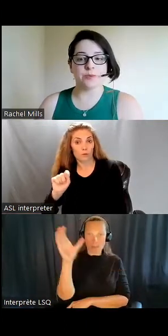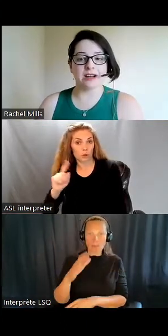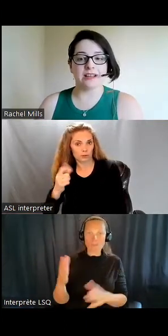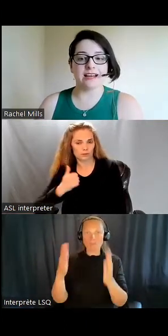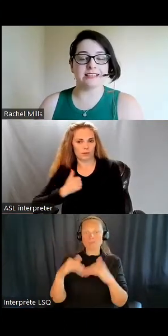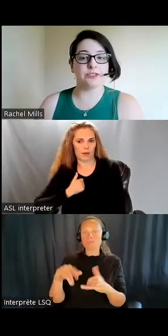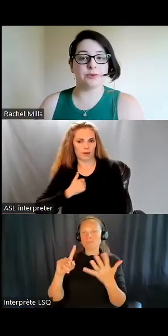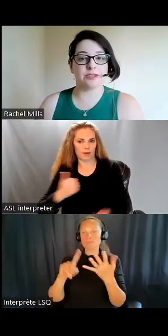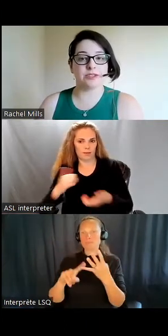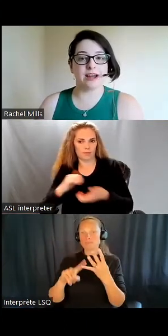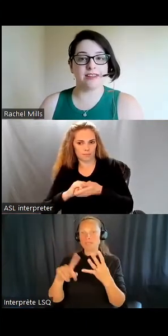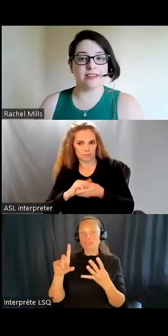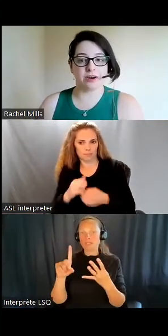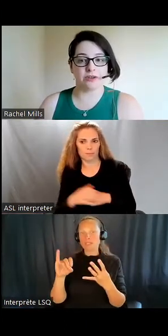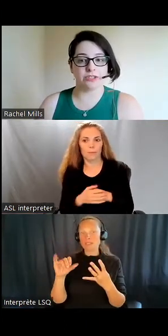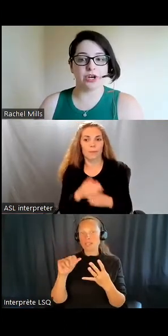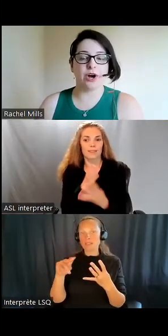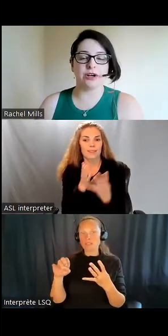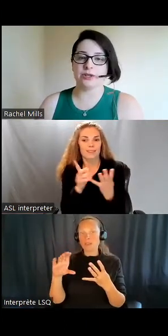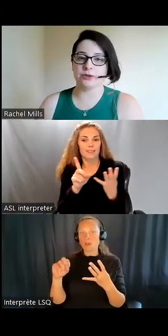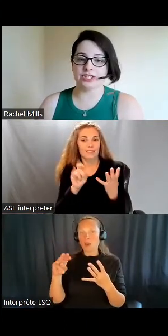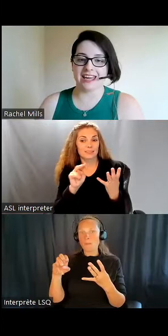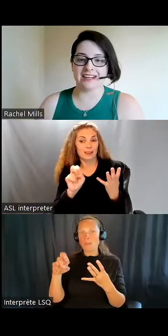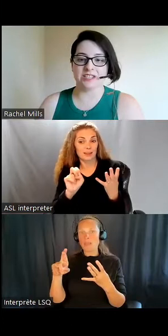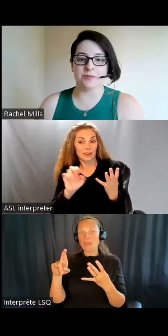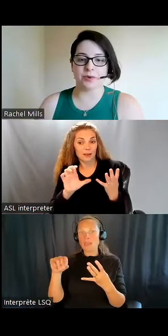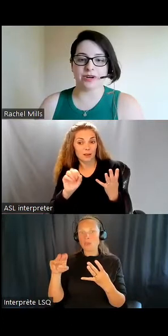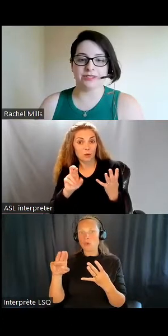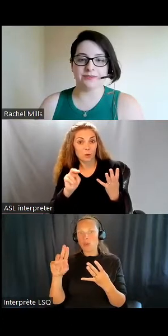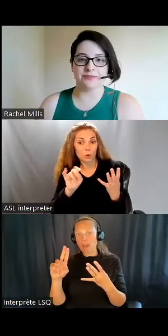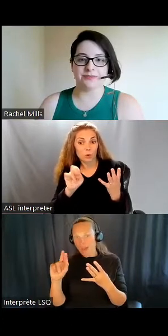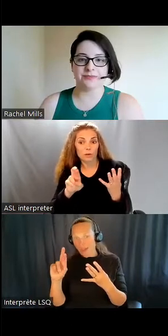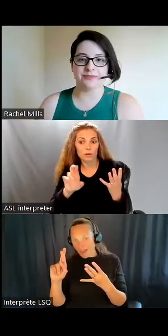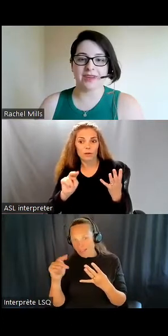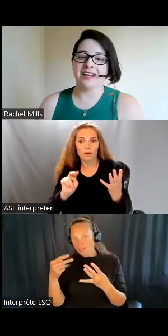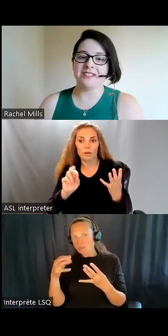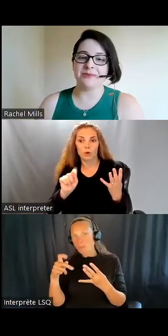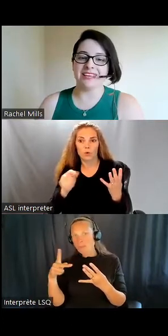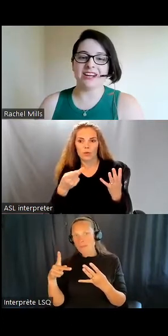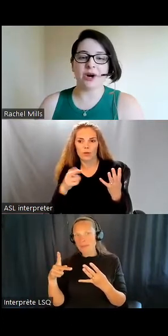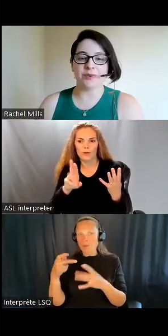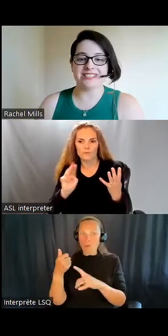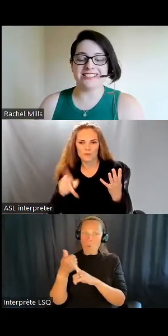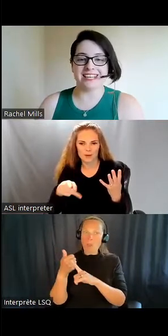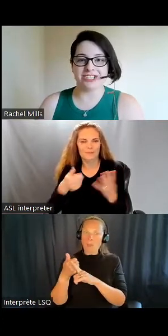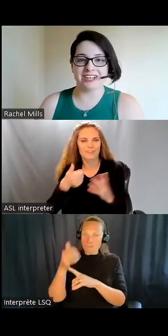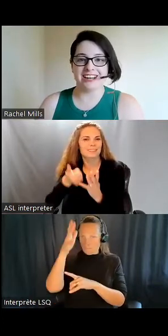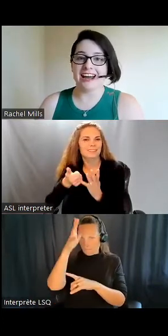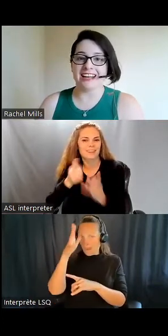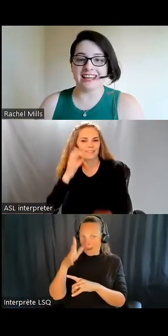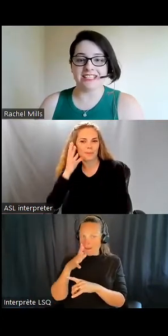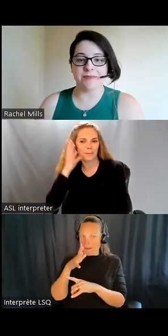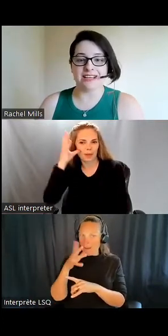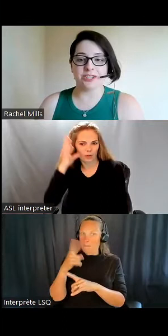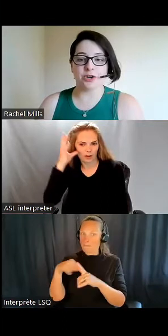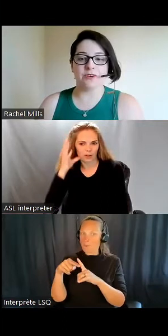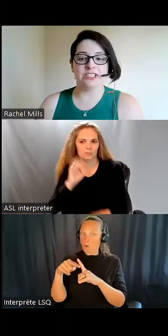est une parente et la directrice à titre personnel du conseil d'administration d'Inclusion Canada. Pour